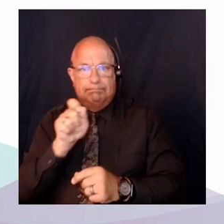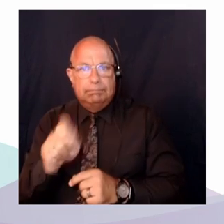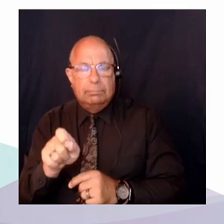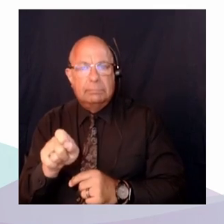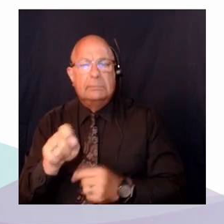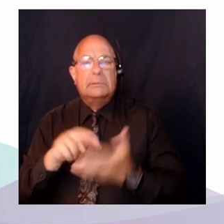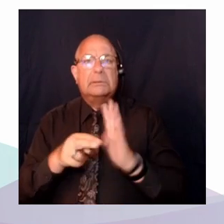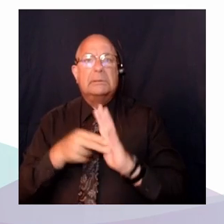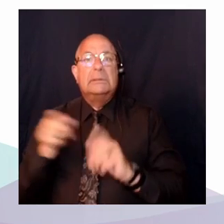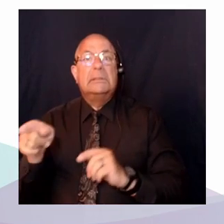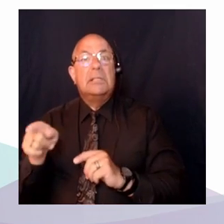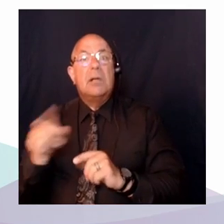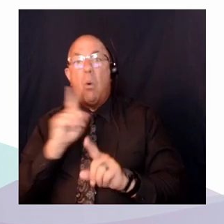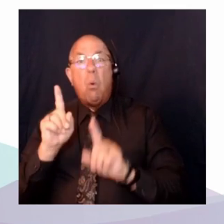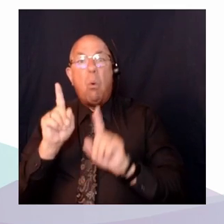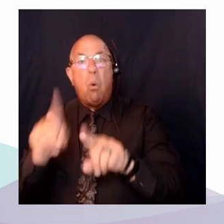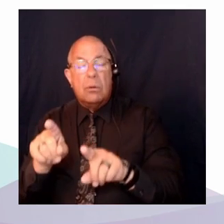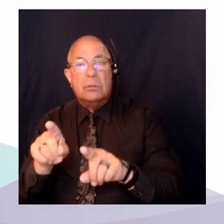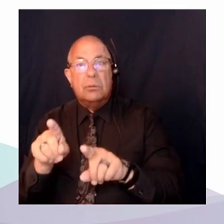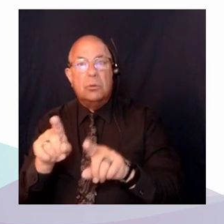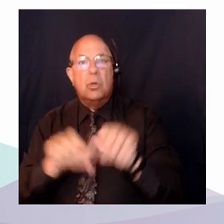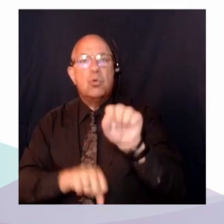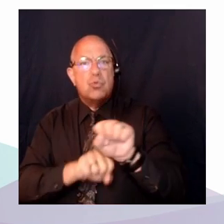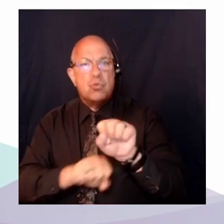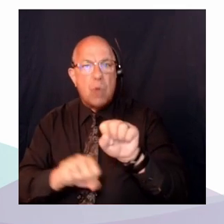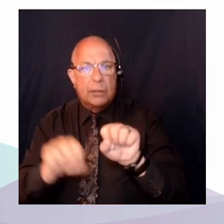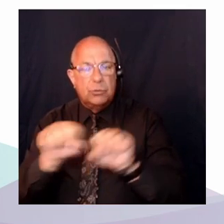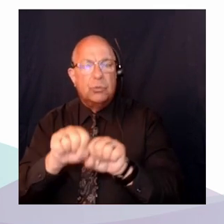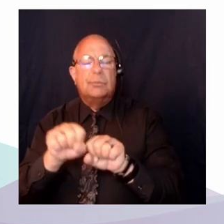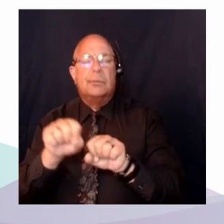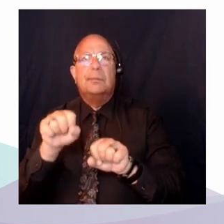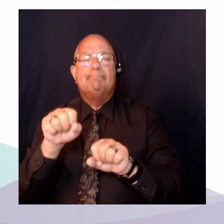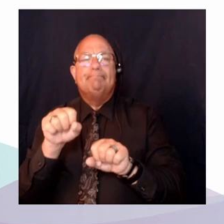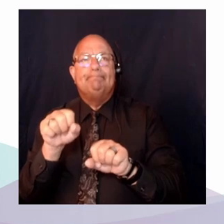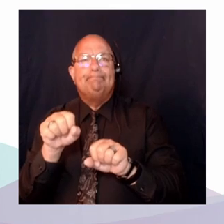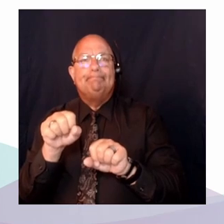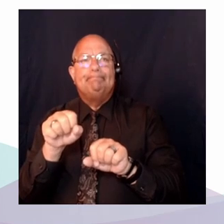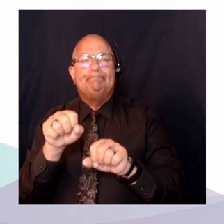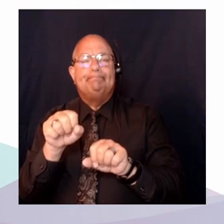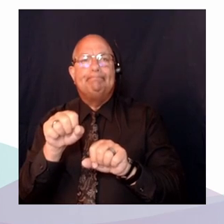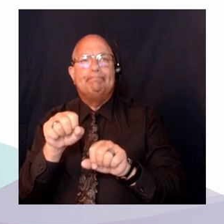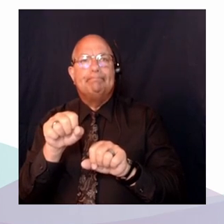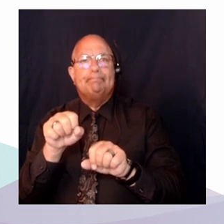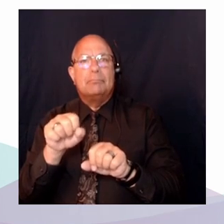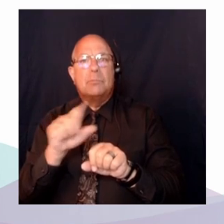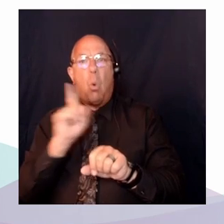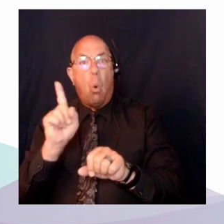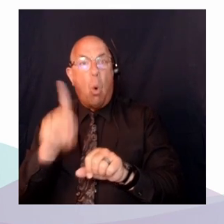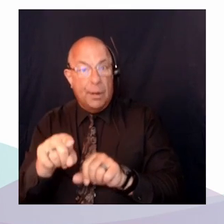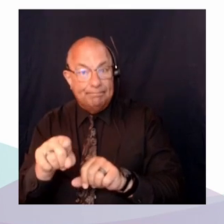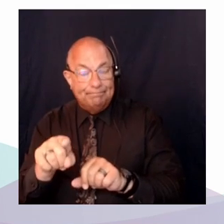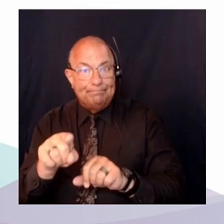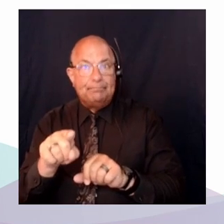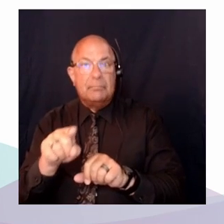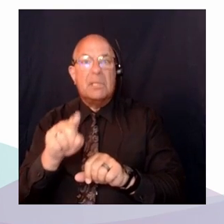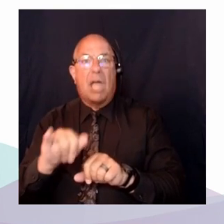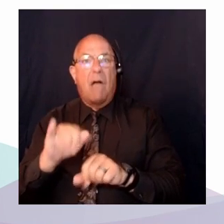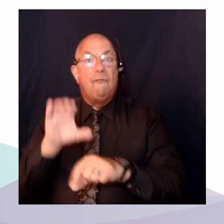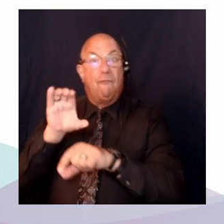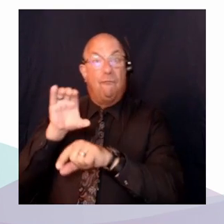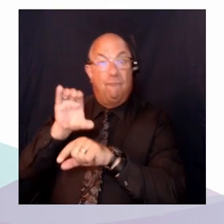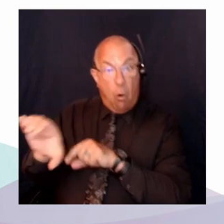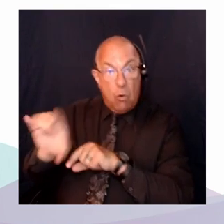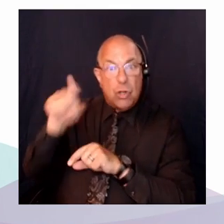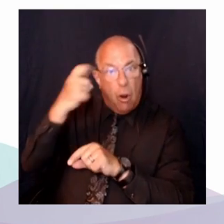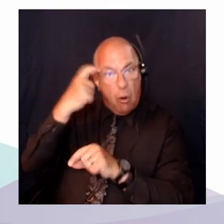Et une ordonnance structurelle, eh bien, concrètement, il s'agissait de forcer l'État à construire les écoles requises, et non